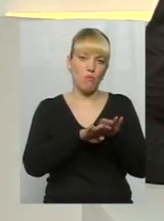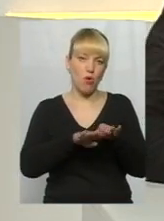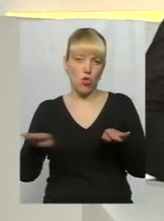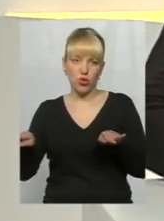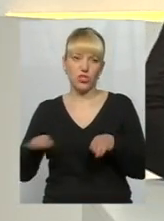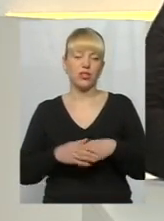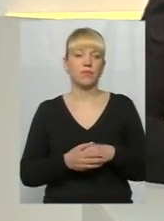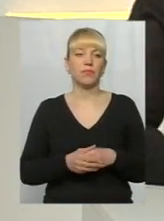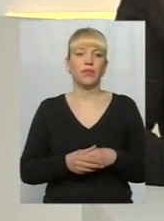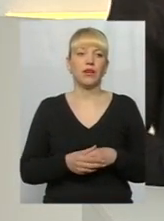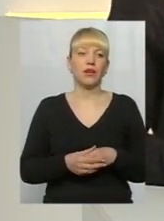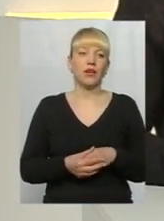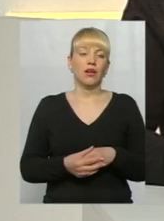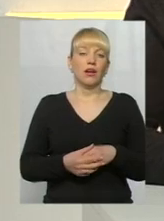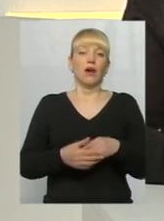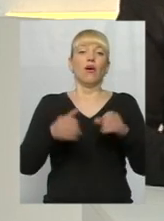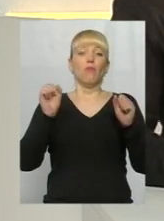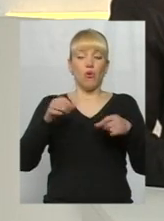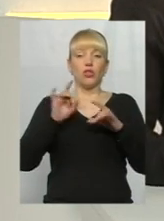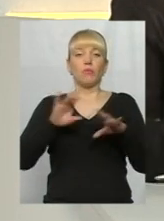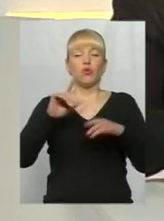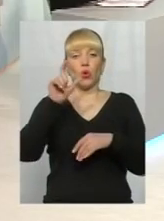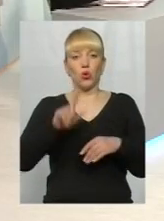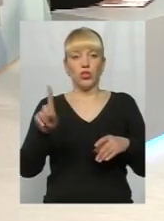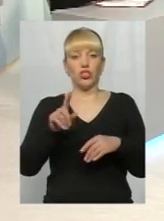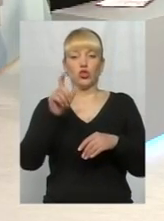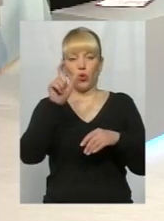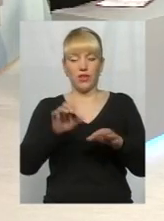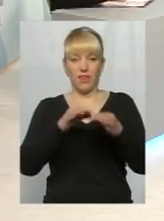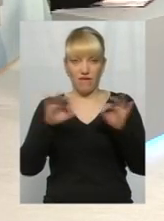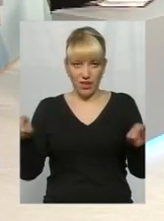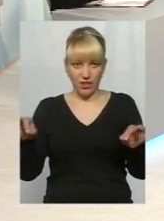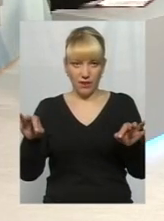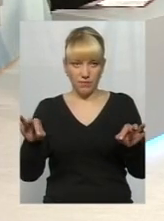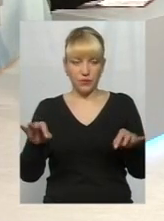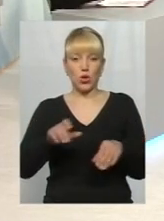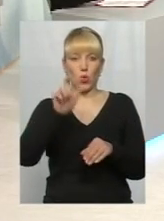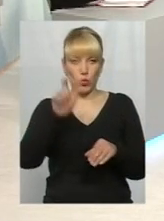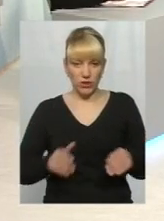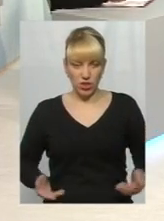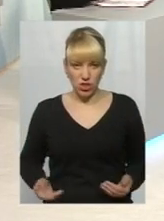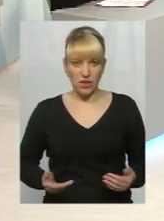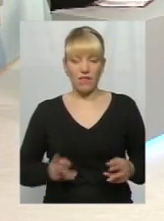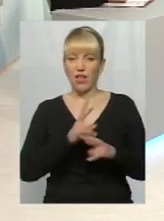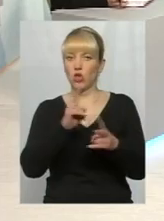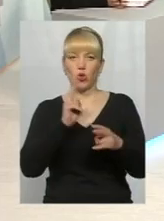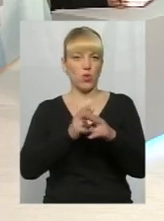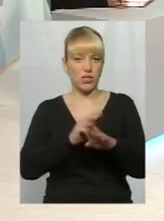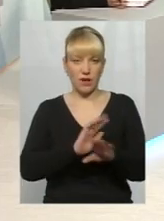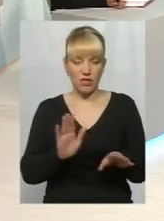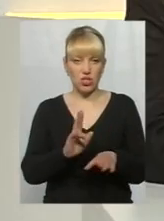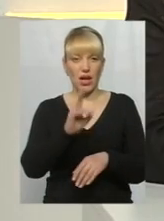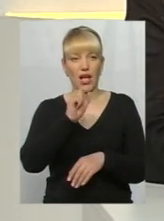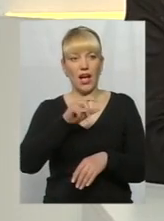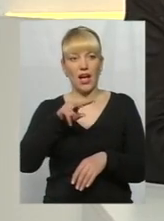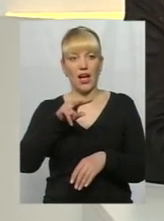передовищі. пояснювати і так далі, можна пояснювати людину, що вона вільна, вона живе, їй ніщо не заважає, ніяких перепон,